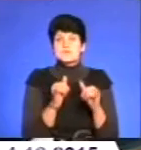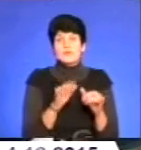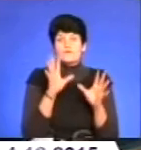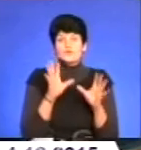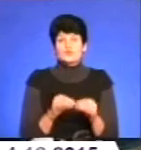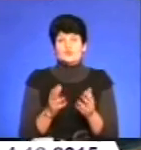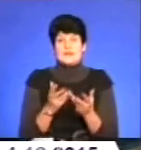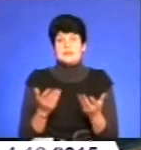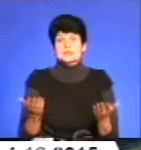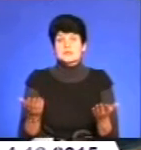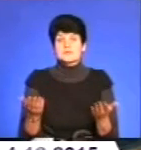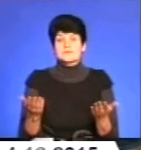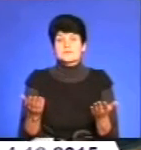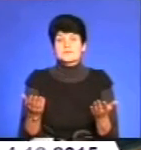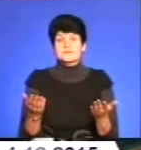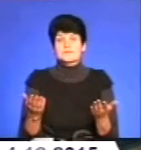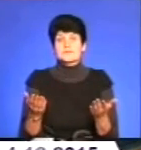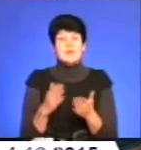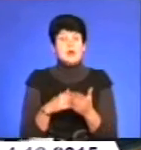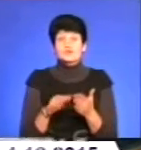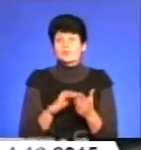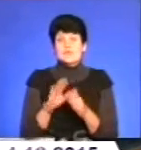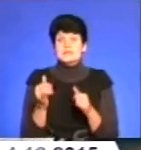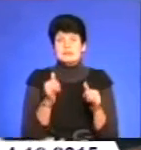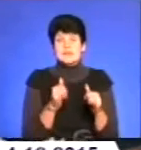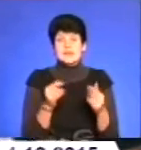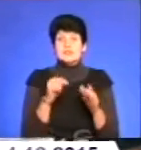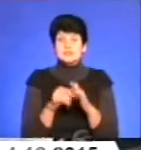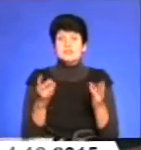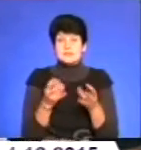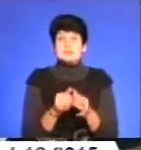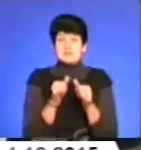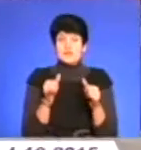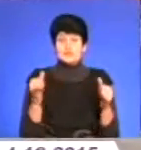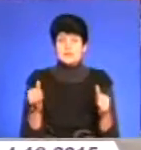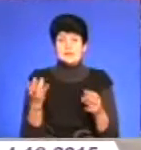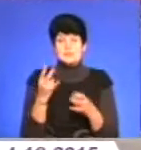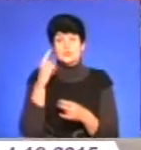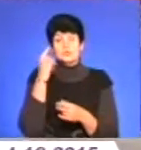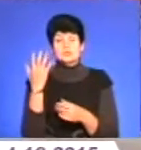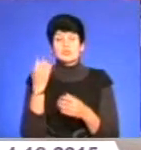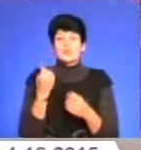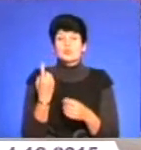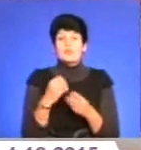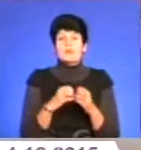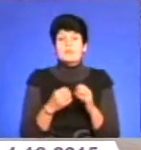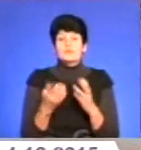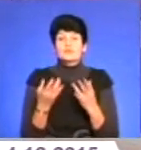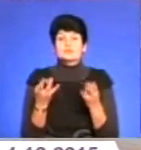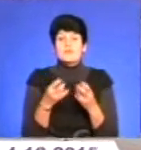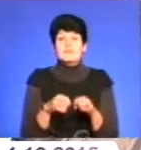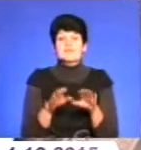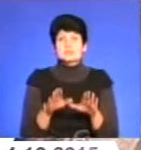кількість. Абсолютно не забезпечує. Значить, треба збільшувати, треба думати. Ще одну проблему, яку треба